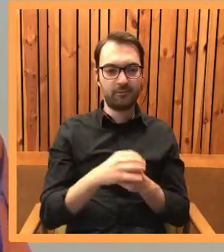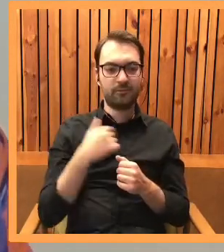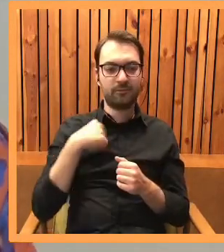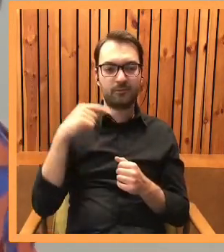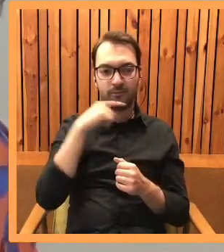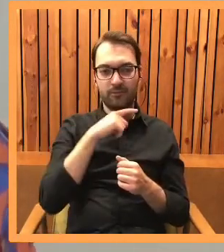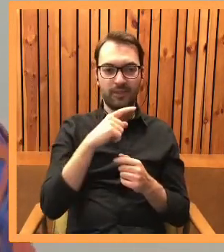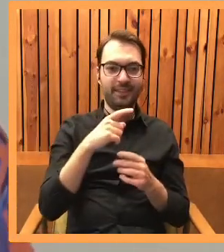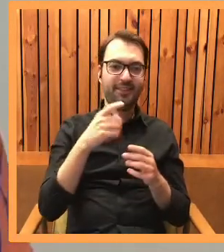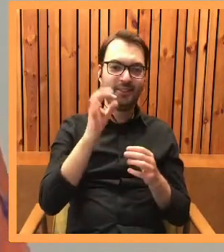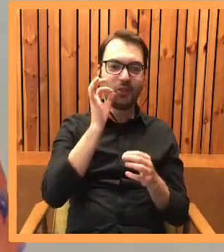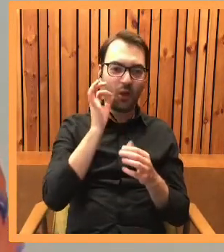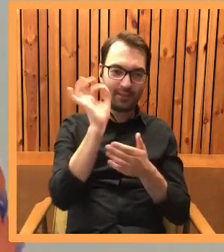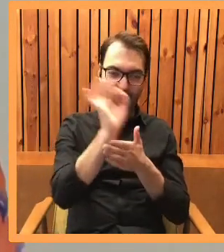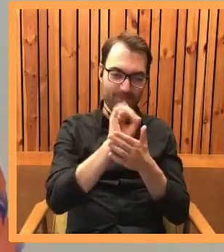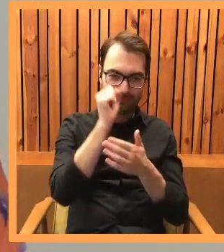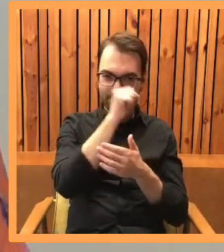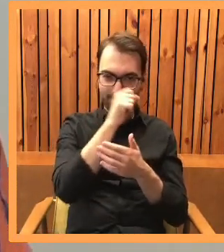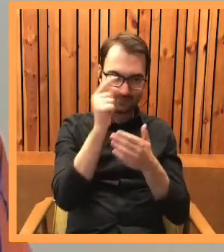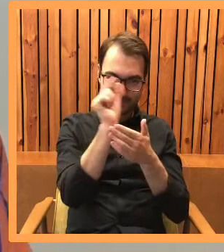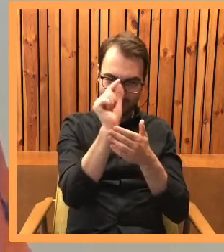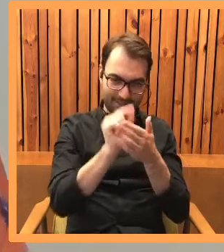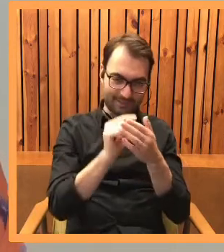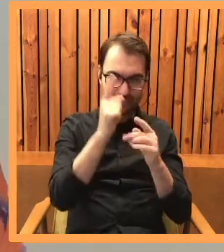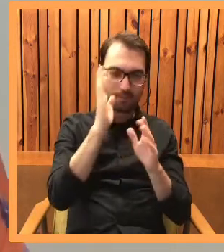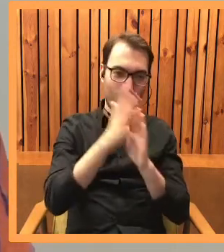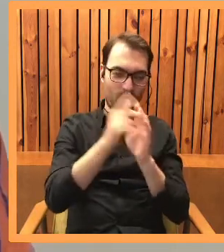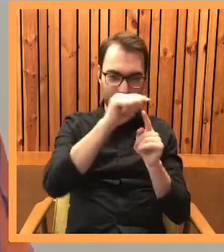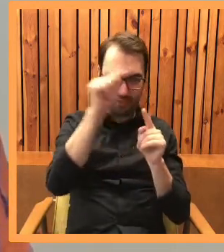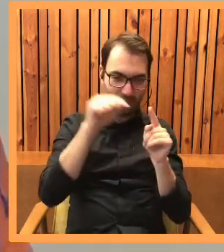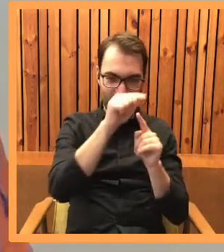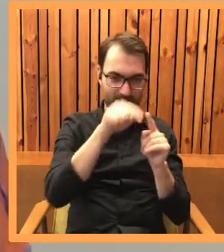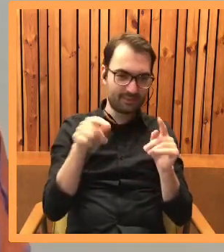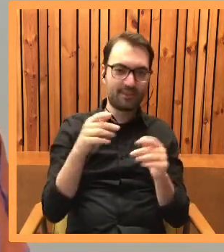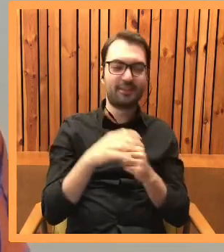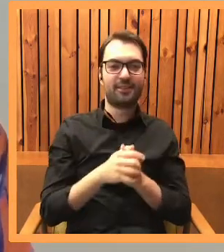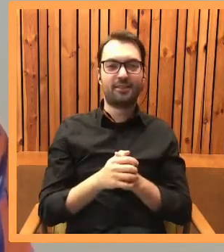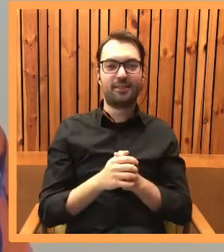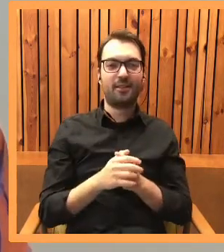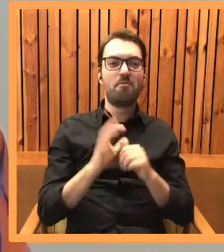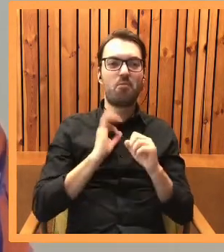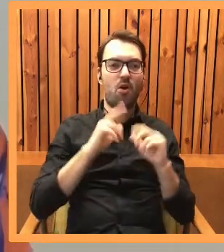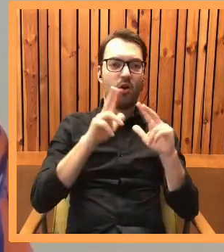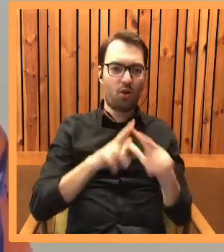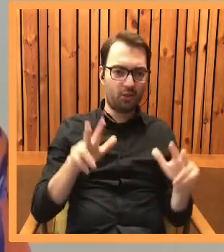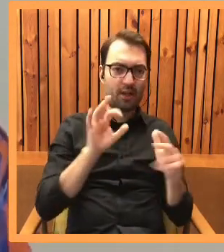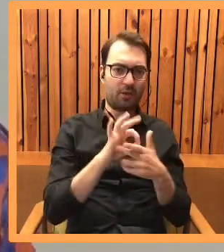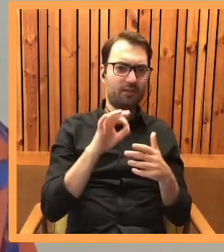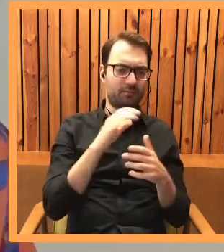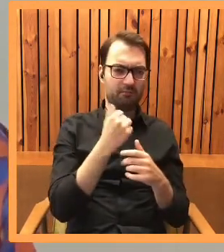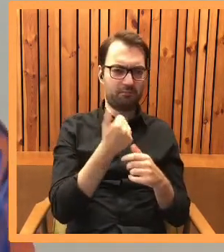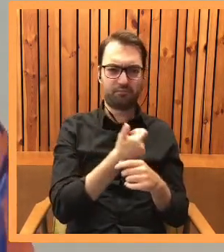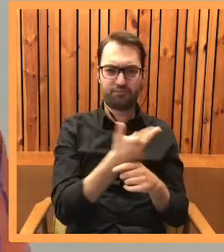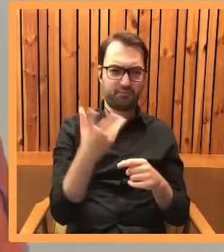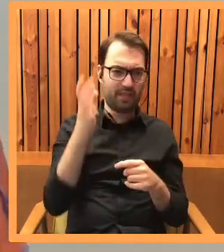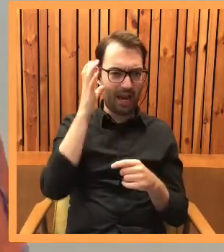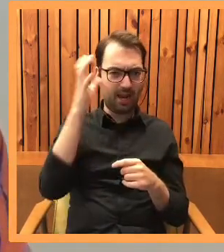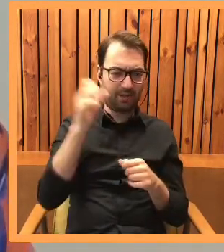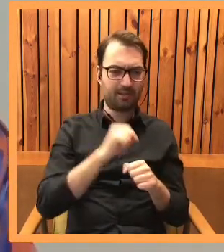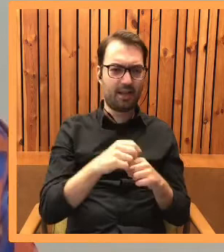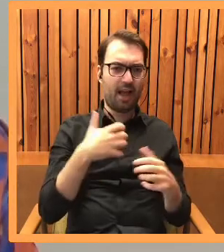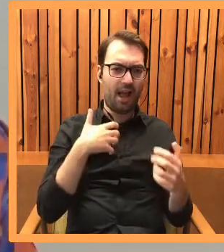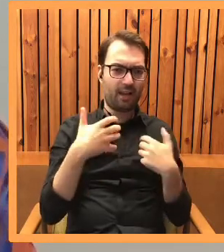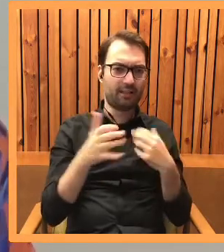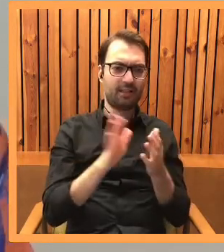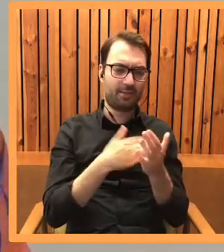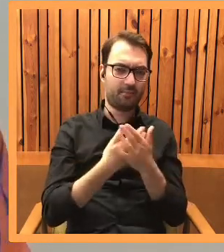narysować krzywe kotki i to jest mniej więcej szczyt moich osiągnięć. To w swojej rodzinie mam dużo osób uzdolnionech artystycznie. Na przykład